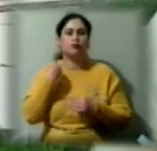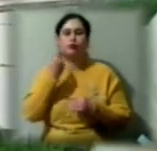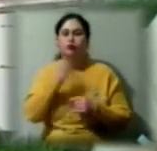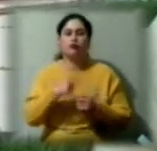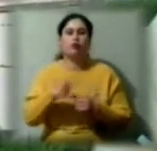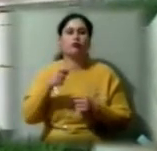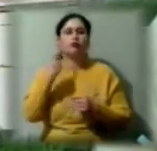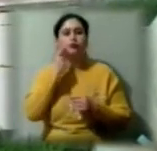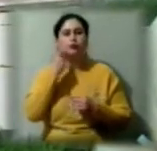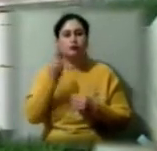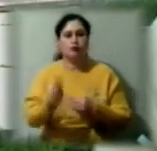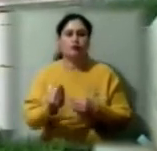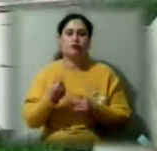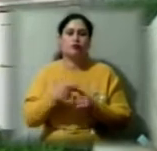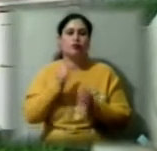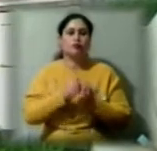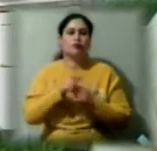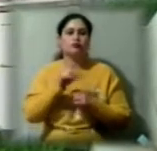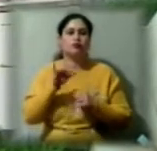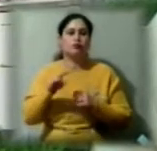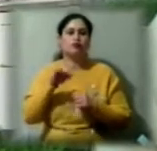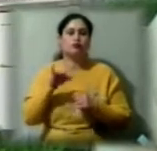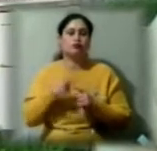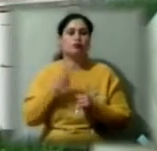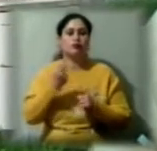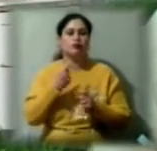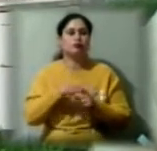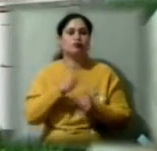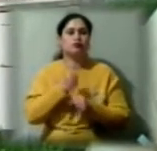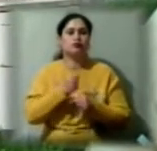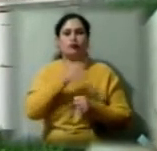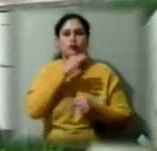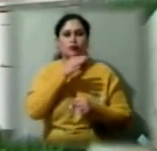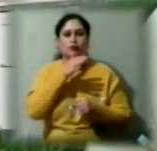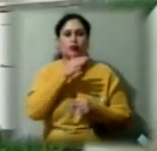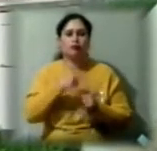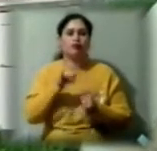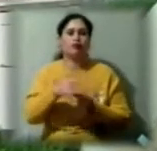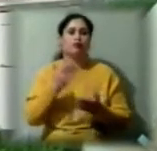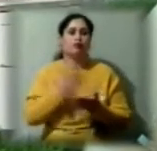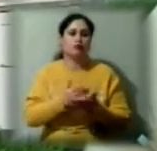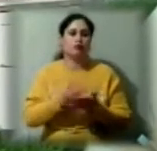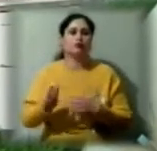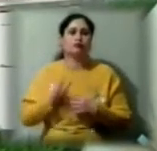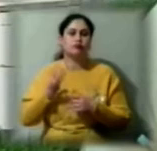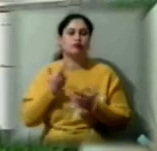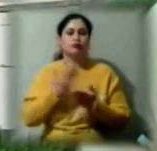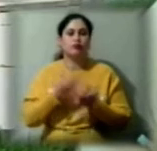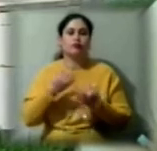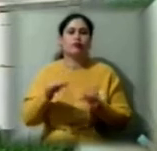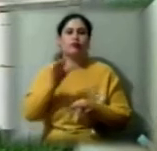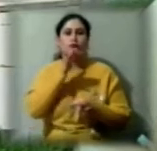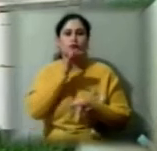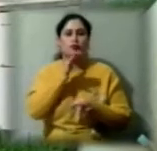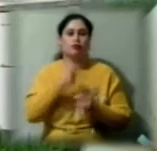кожен з членів журі, по-перше, робить це тоді, коли в нього є бажання, є вільний час. Кожен